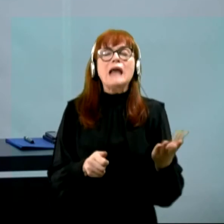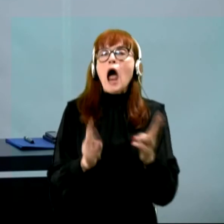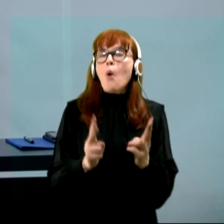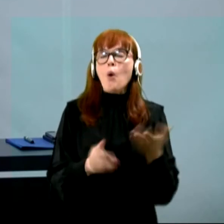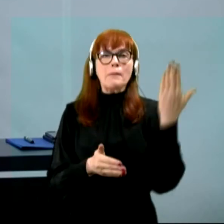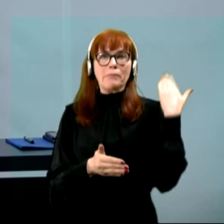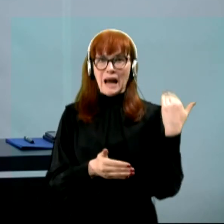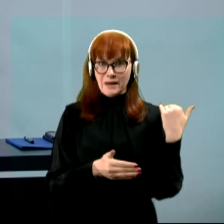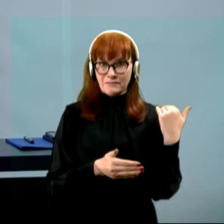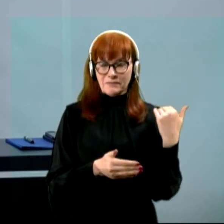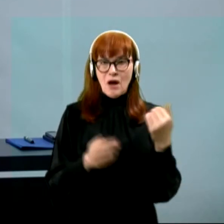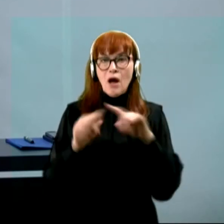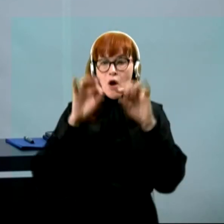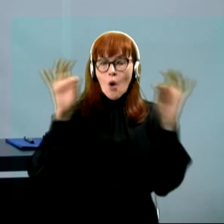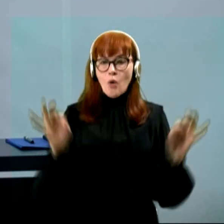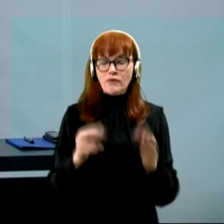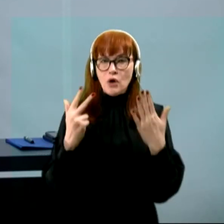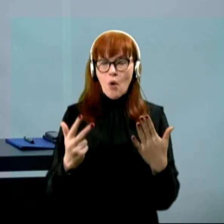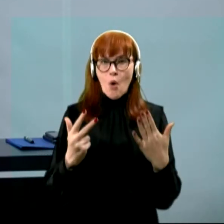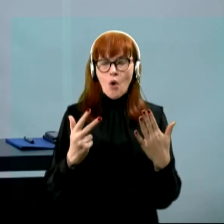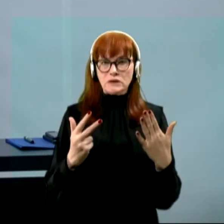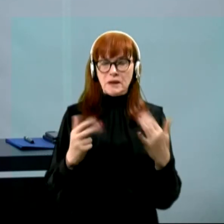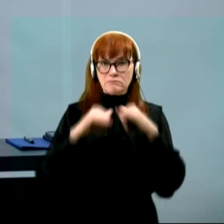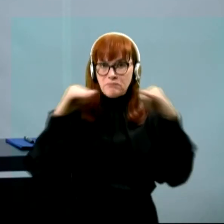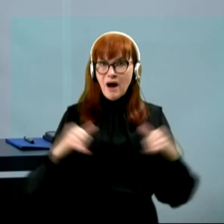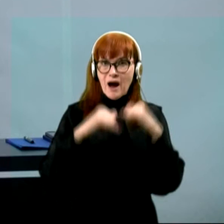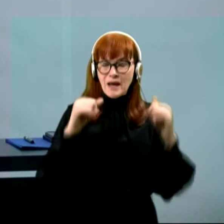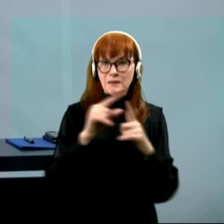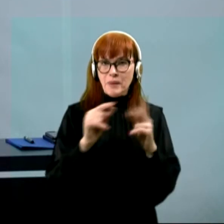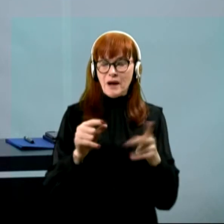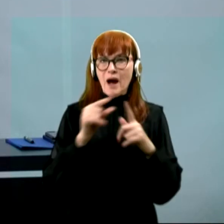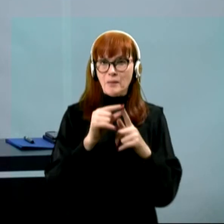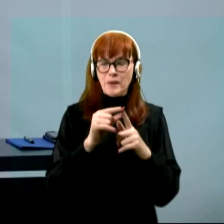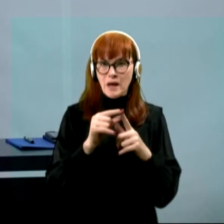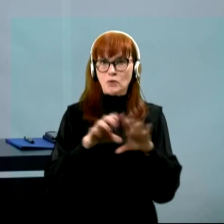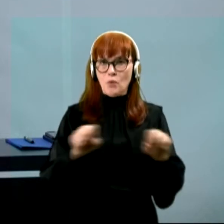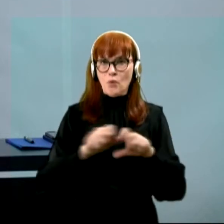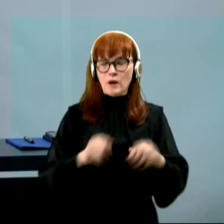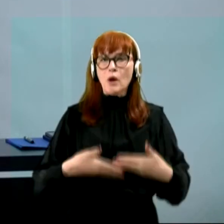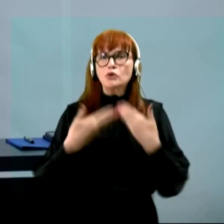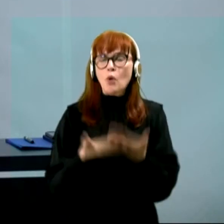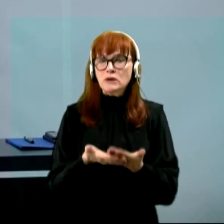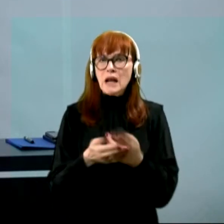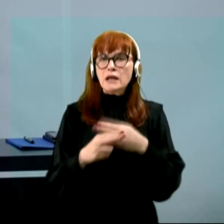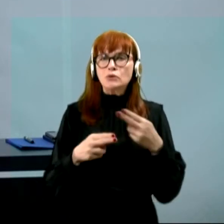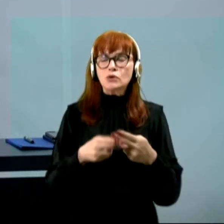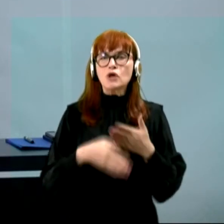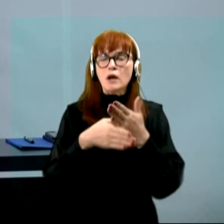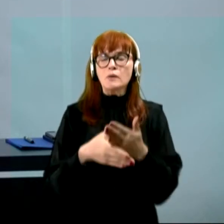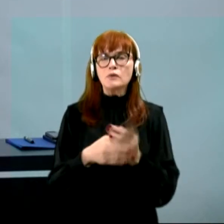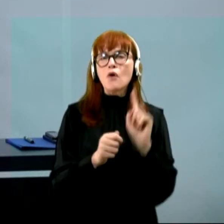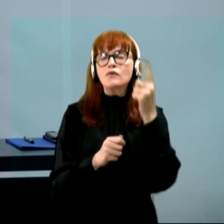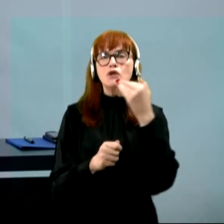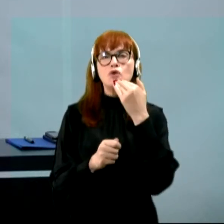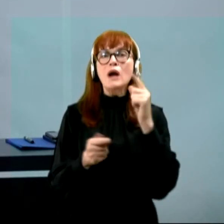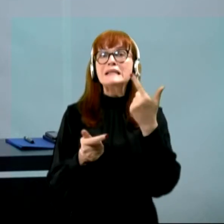V okviru osmih zelo obsežnih PKP paketov, ukrepov je bilo dodeljenih državnih momiči v vešini skoraj 7